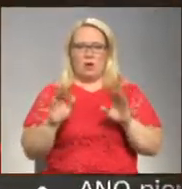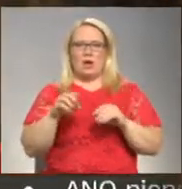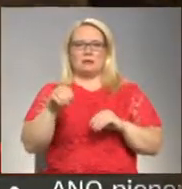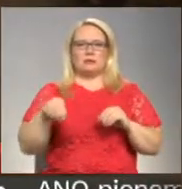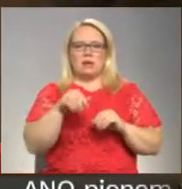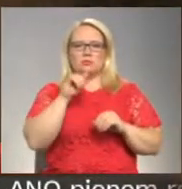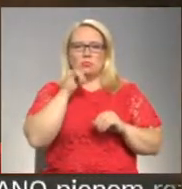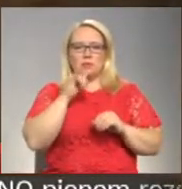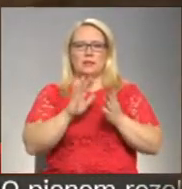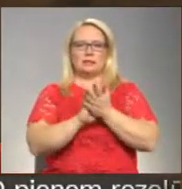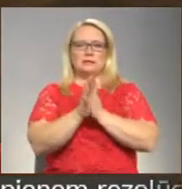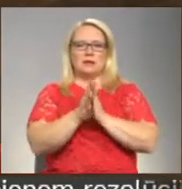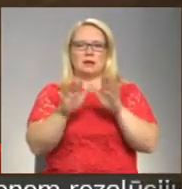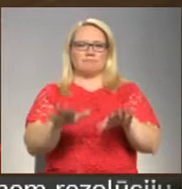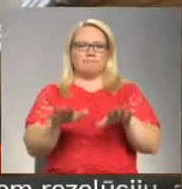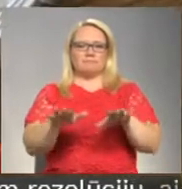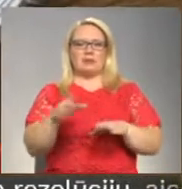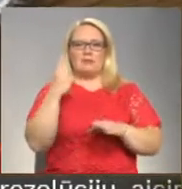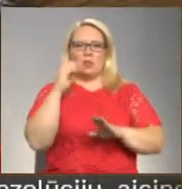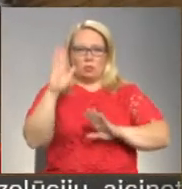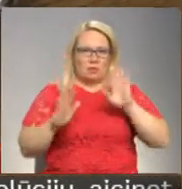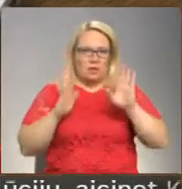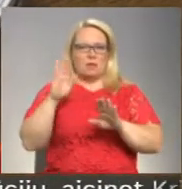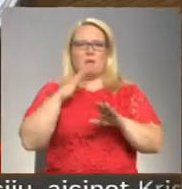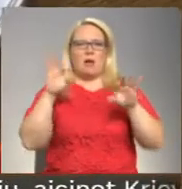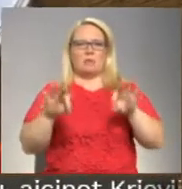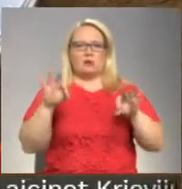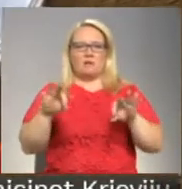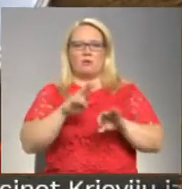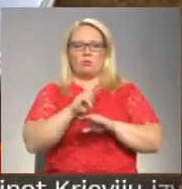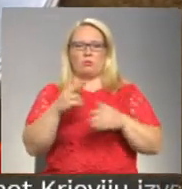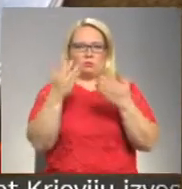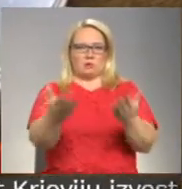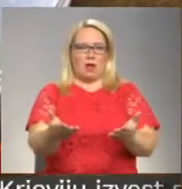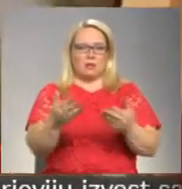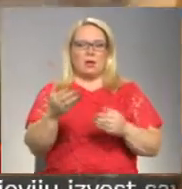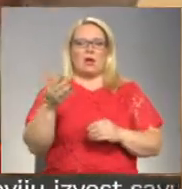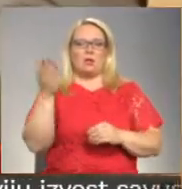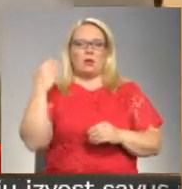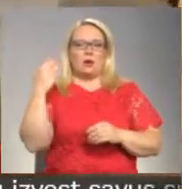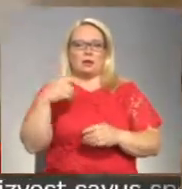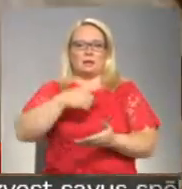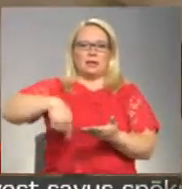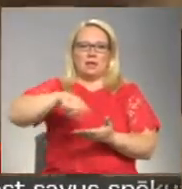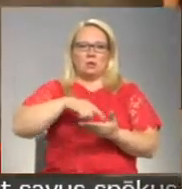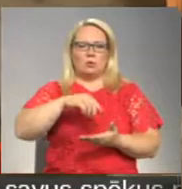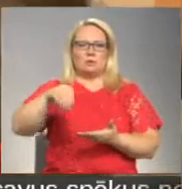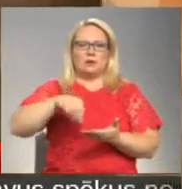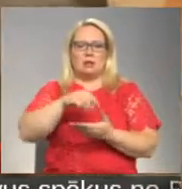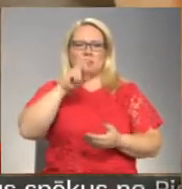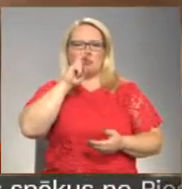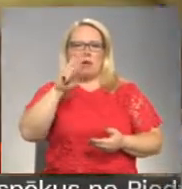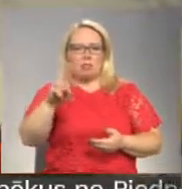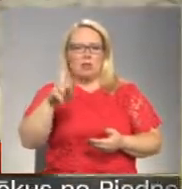Sālsūdenīja, jeb sālīs sieras tiek turēts vismaz diennakti, tad apžāvēts un liks galdā. Savu laiku ritoļi sālīti nedēļu,